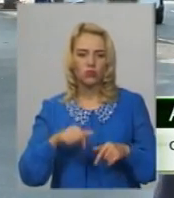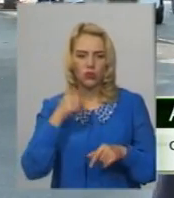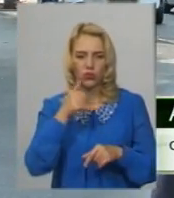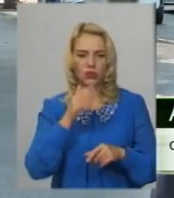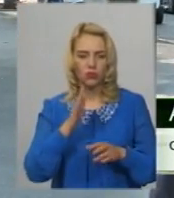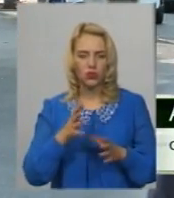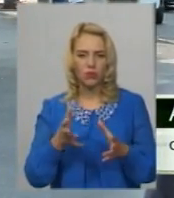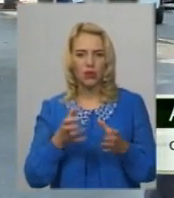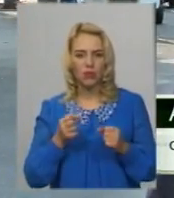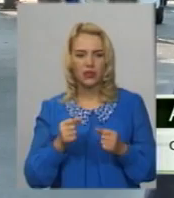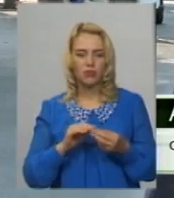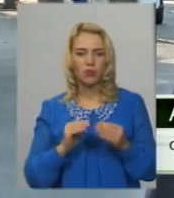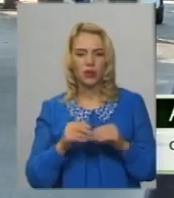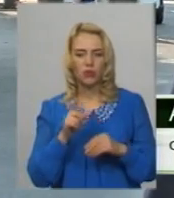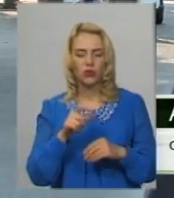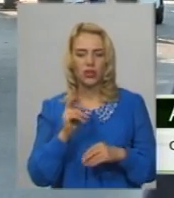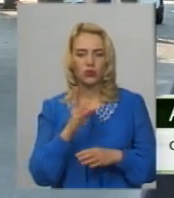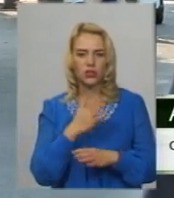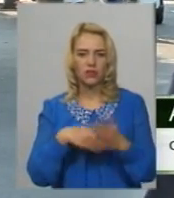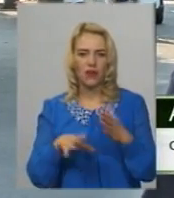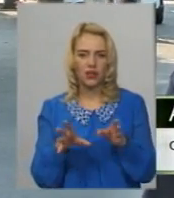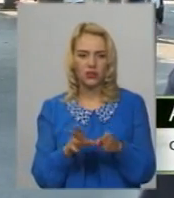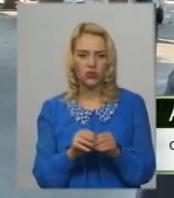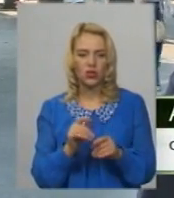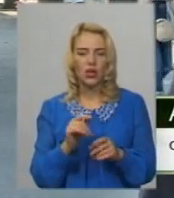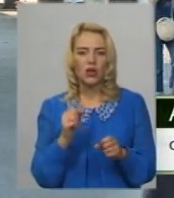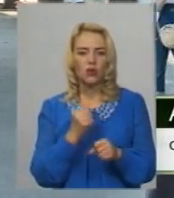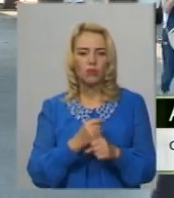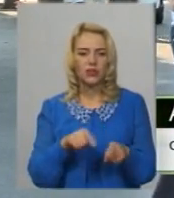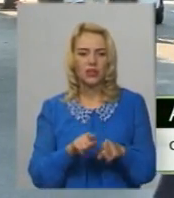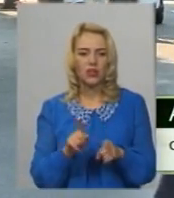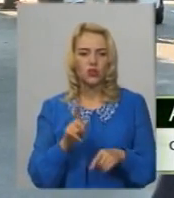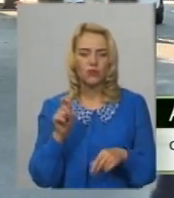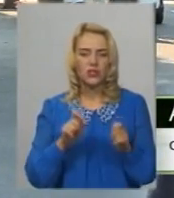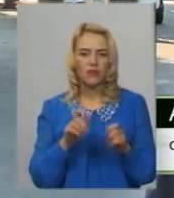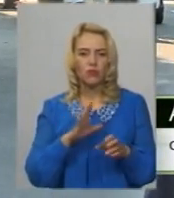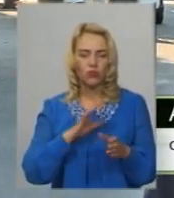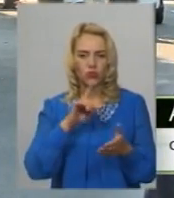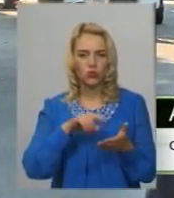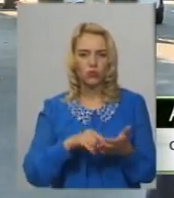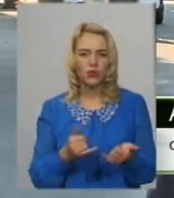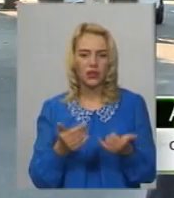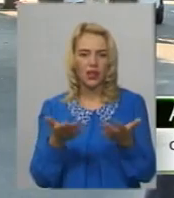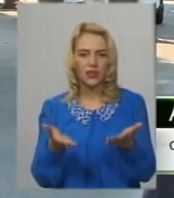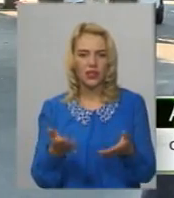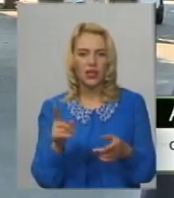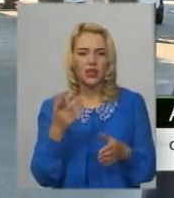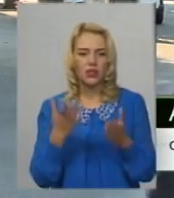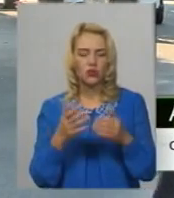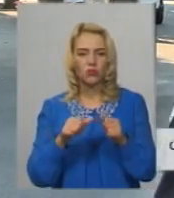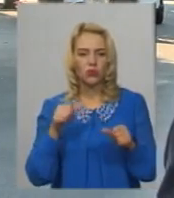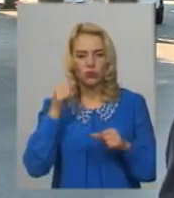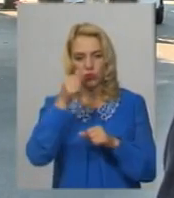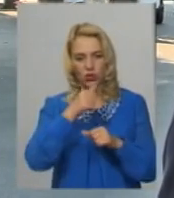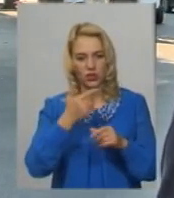буде прийматися проблемою людей з інвалідністю, зробити так, щоб фестиваль був доступним для них. І якщо минулого року ми